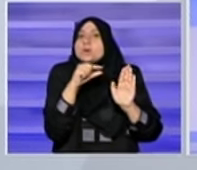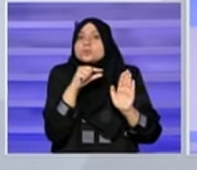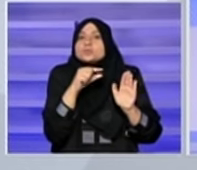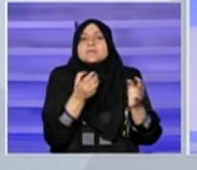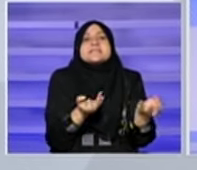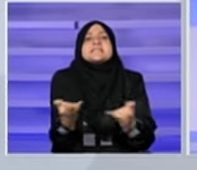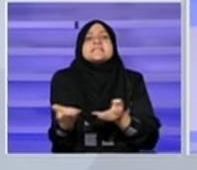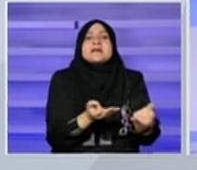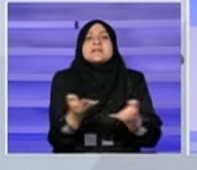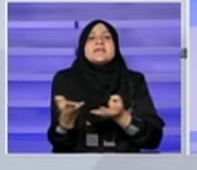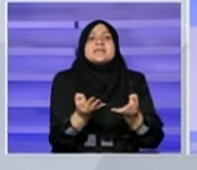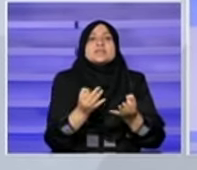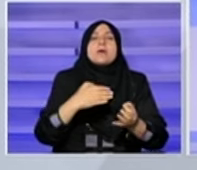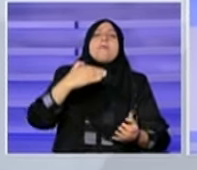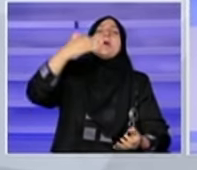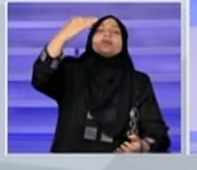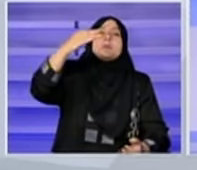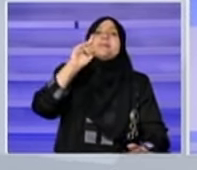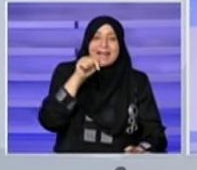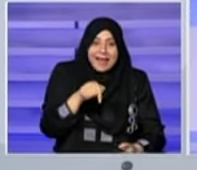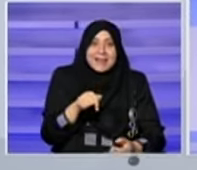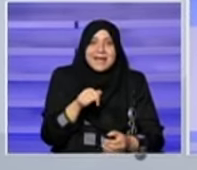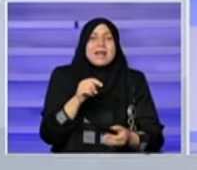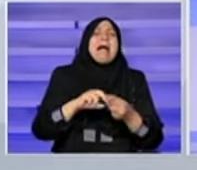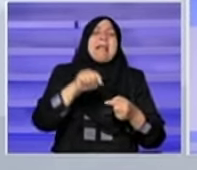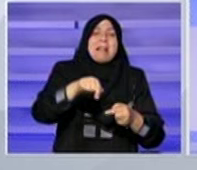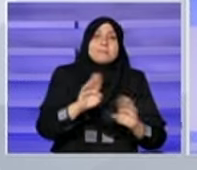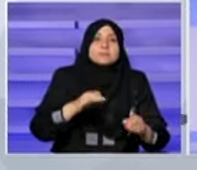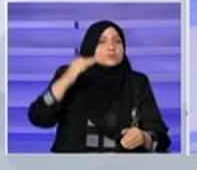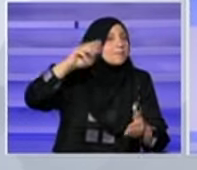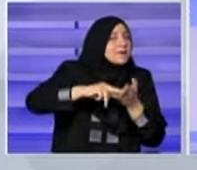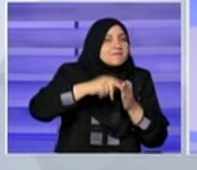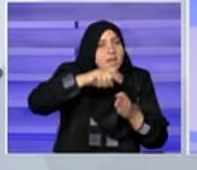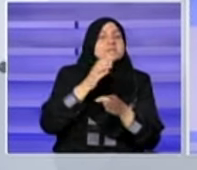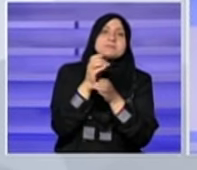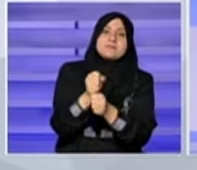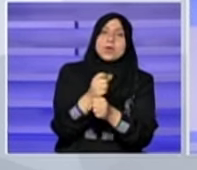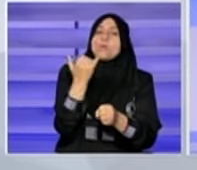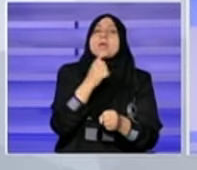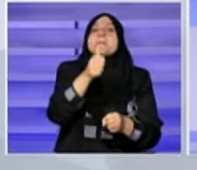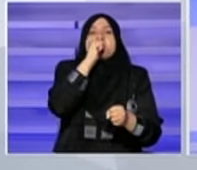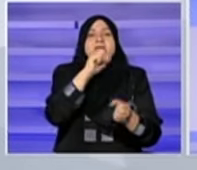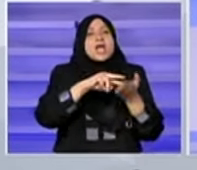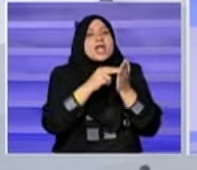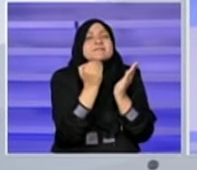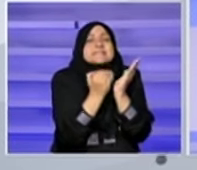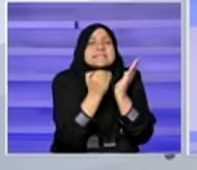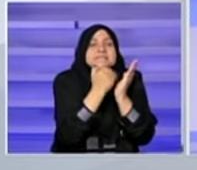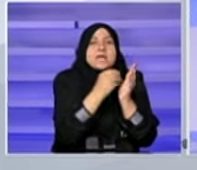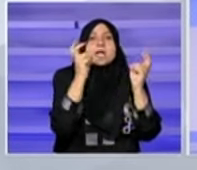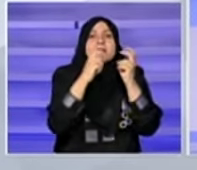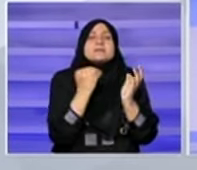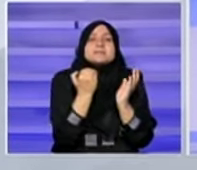استراتيجي وليس على قضية لفترة قصيرة كمثال ترشيد المياه استعمال المياه كهرمة